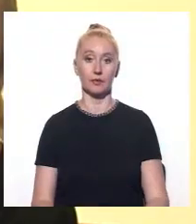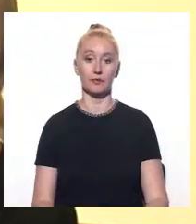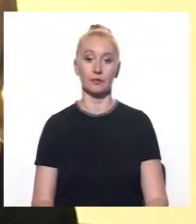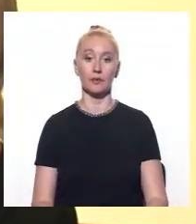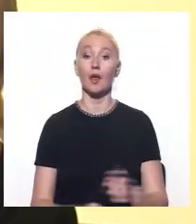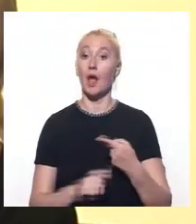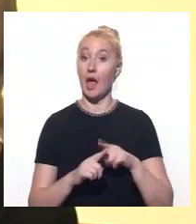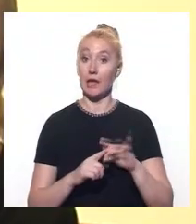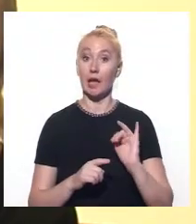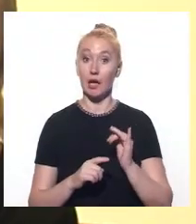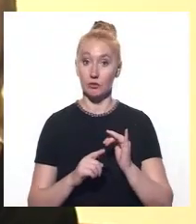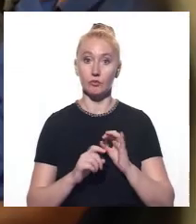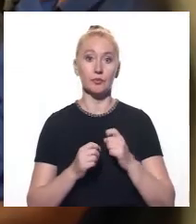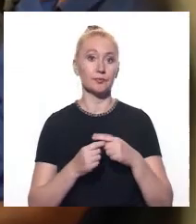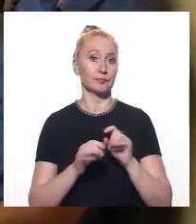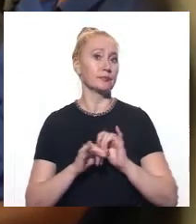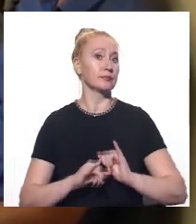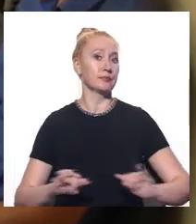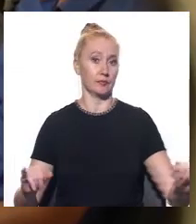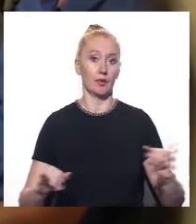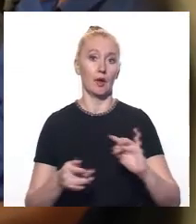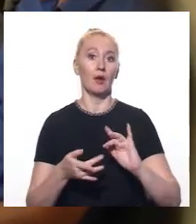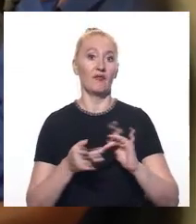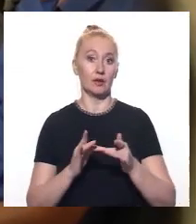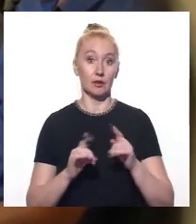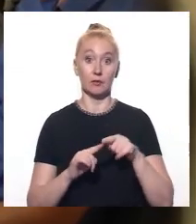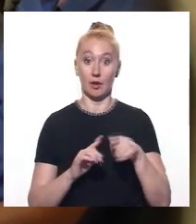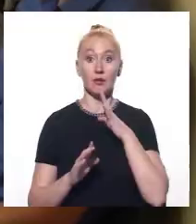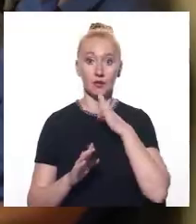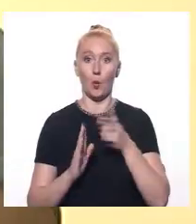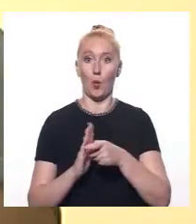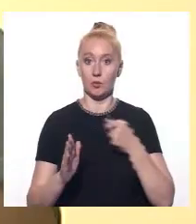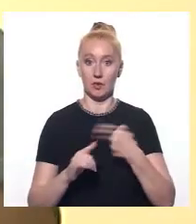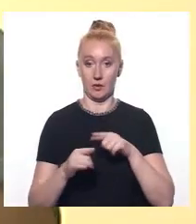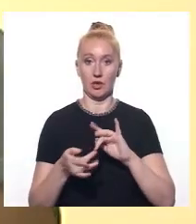Ця історія набула розволосу у соціальних мережах. Так про неї дізналась і Лейла Магерамова.